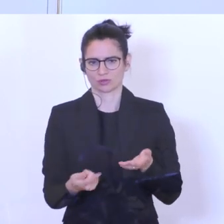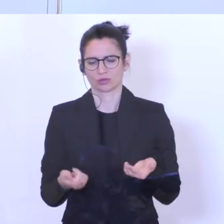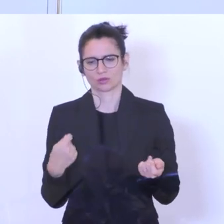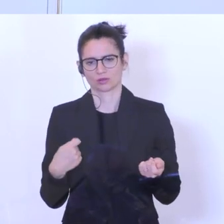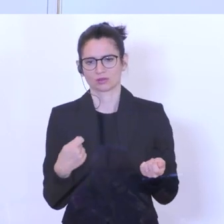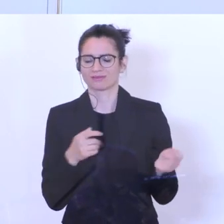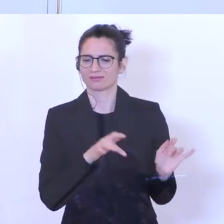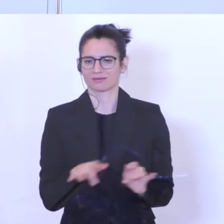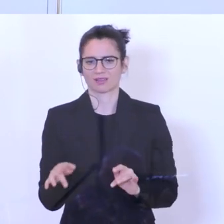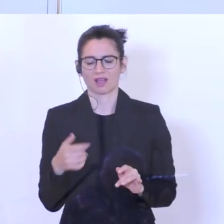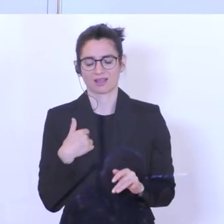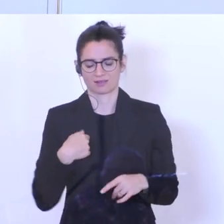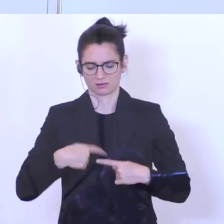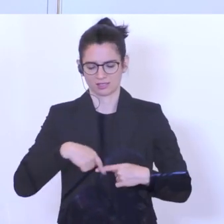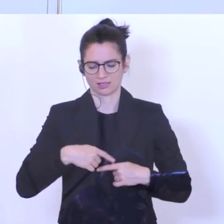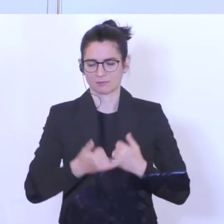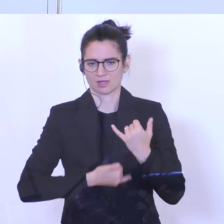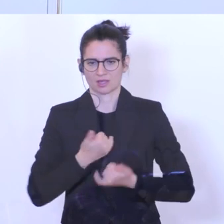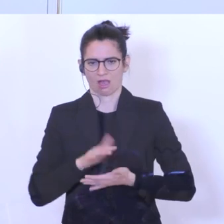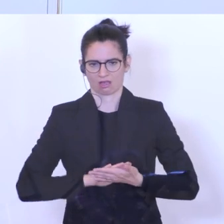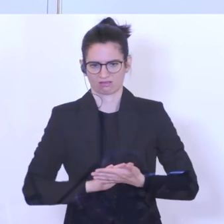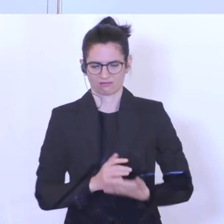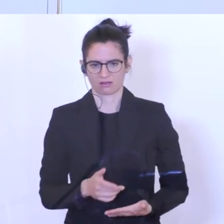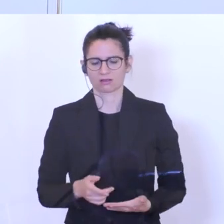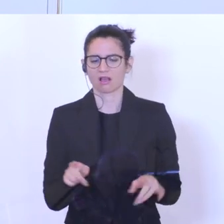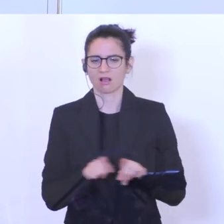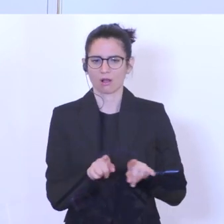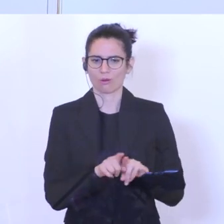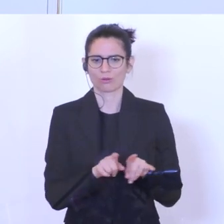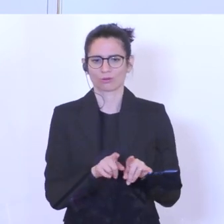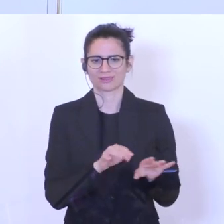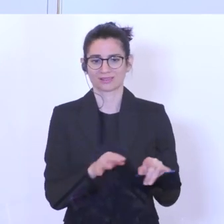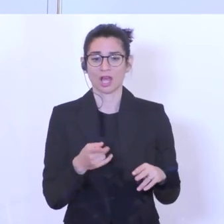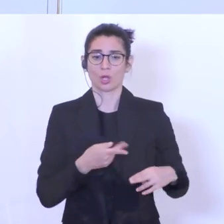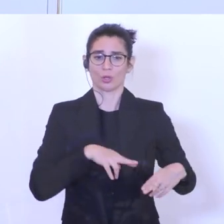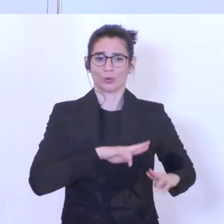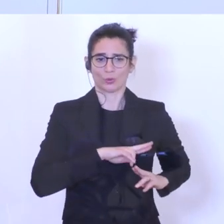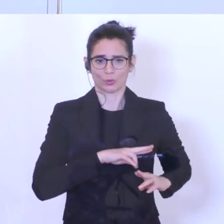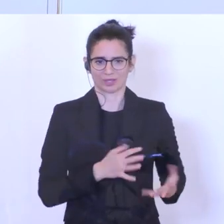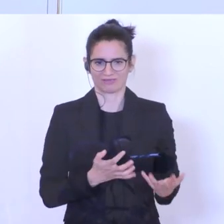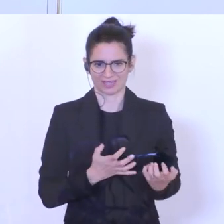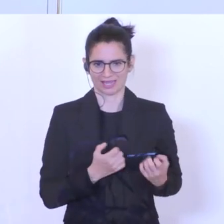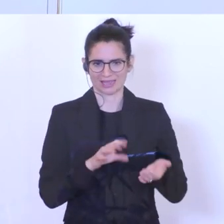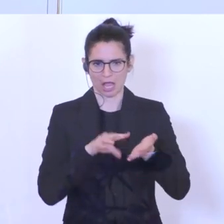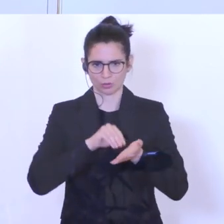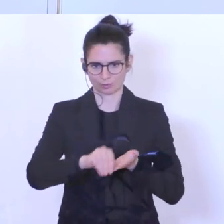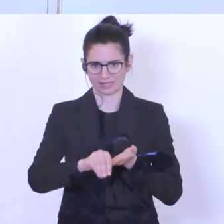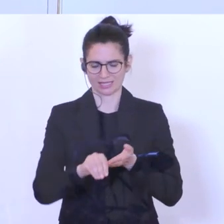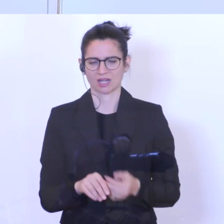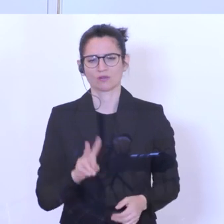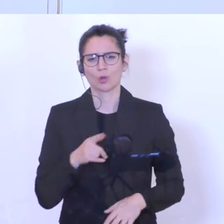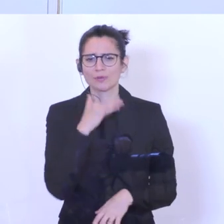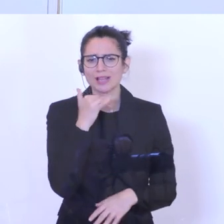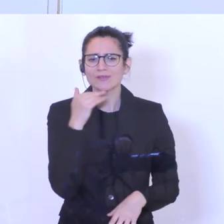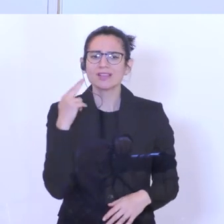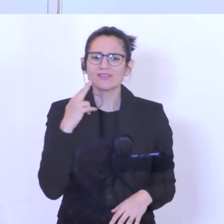eben auch in diesem Jahr begonnen wird. Das heißt auch, dass es rückwirkend ausgezahlt wird, denn es gibt auch viele